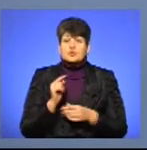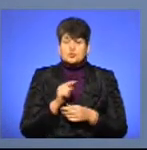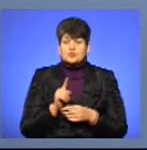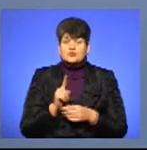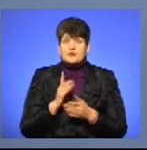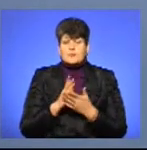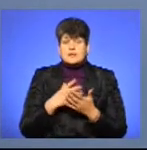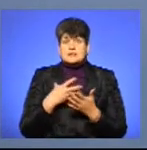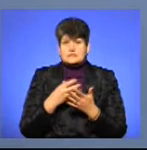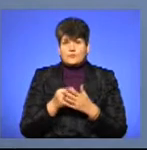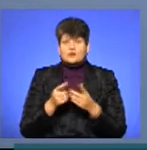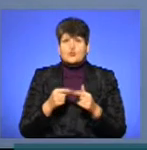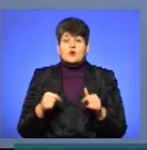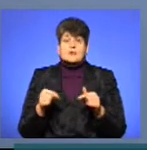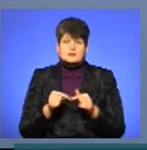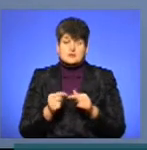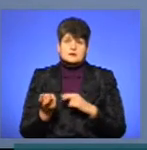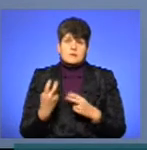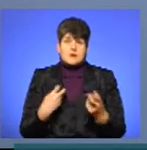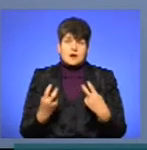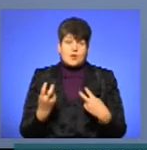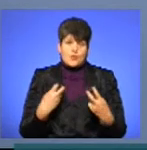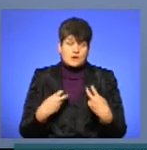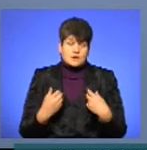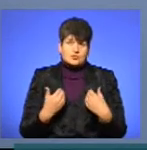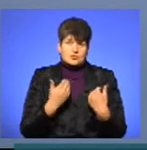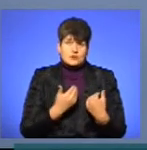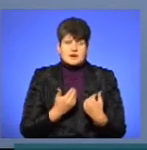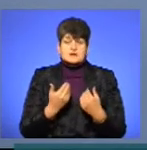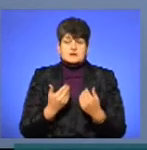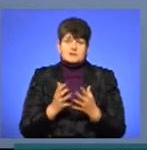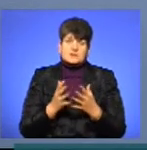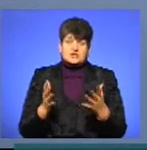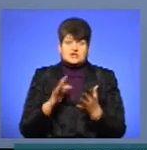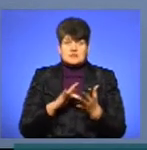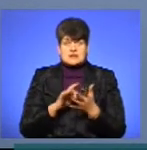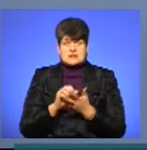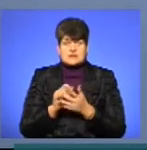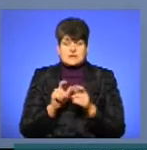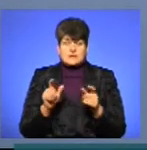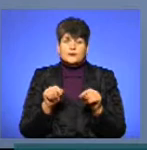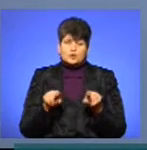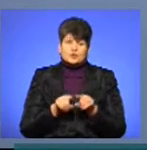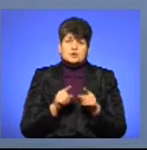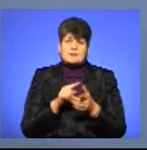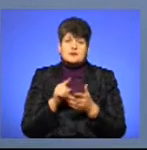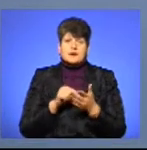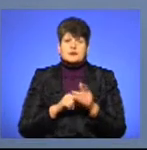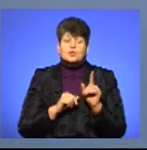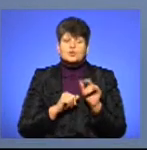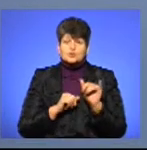мають свою організацію, тобто приходять до нас більше, ніж в центр зайнятості. Тут теж питання в тому,